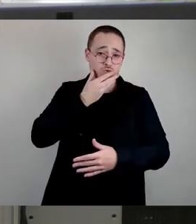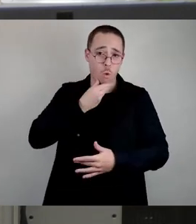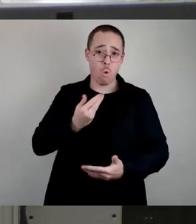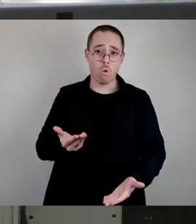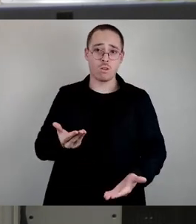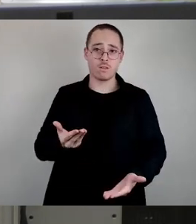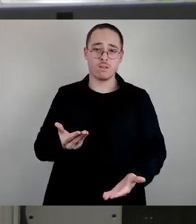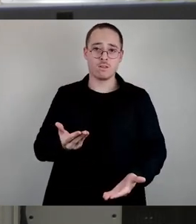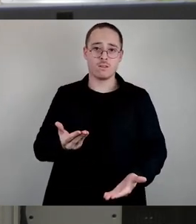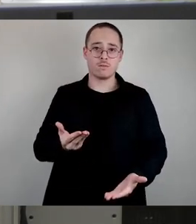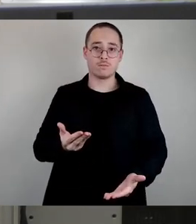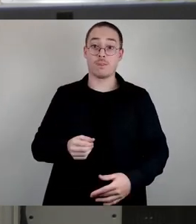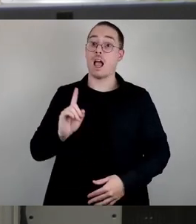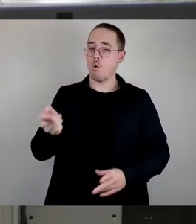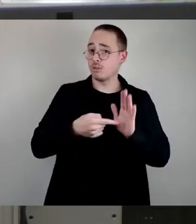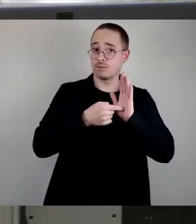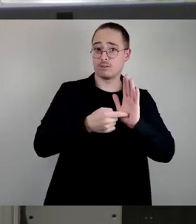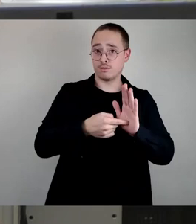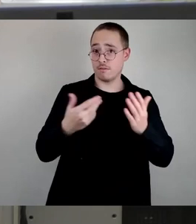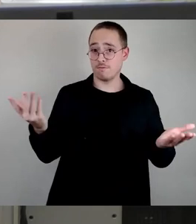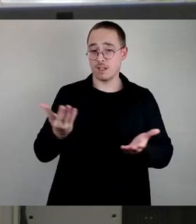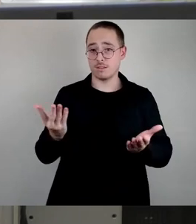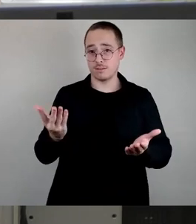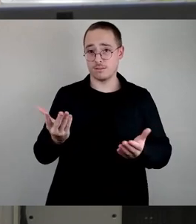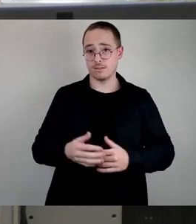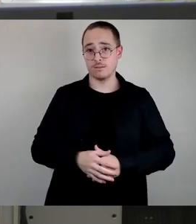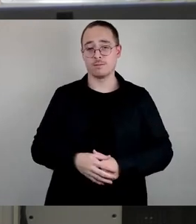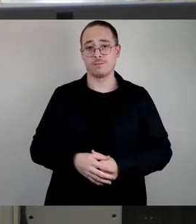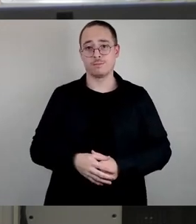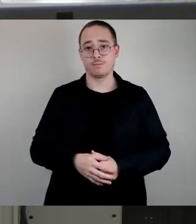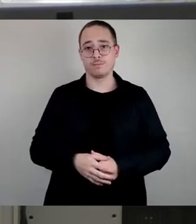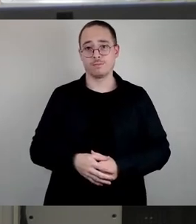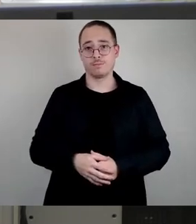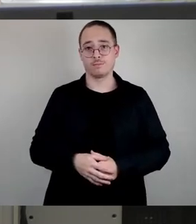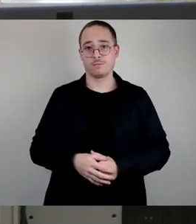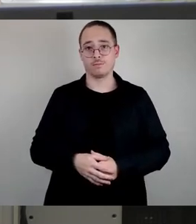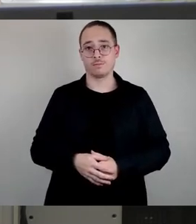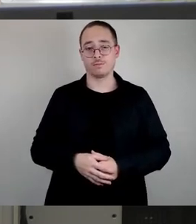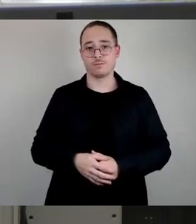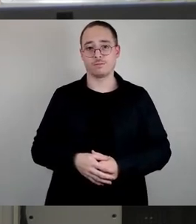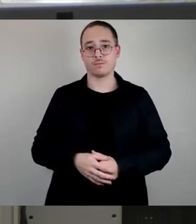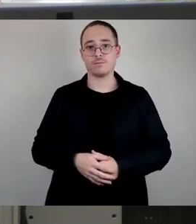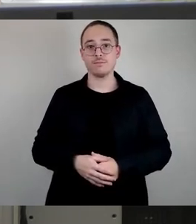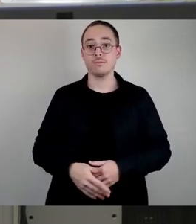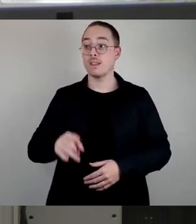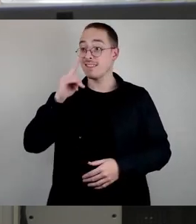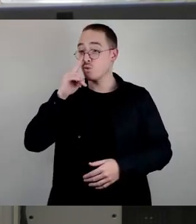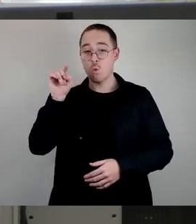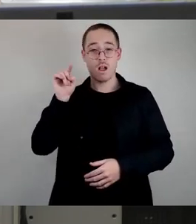hingewiesen, dass es eben nur diese liberale